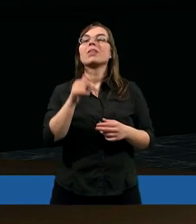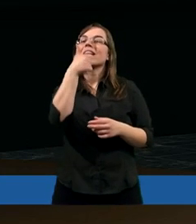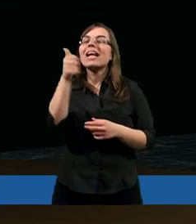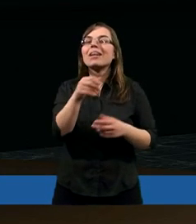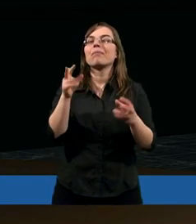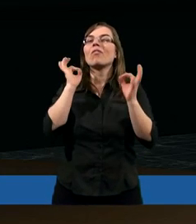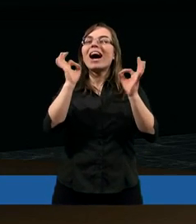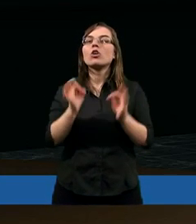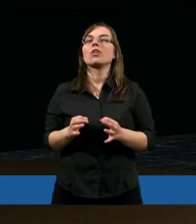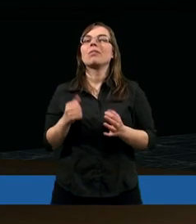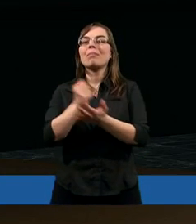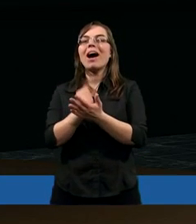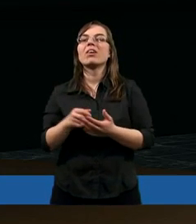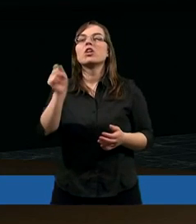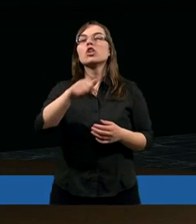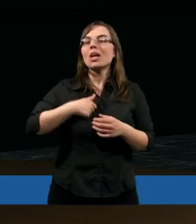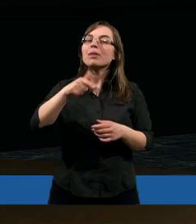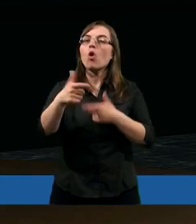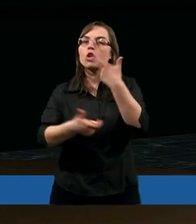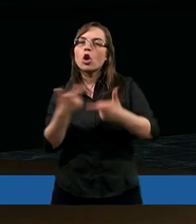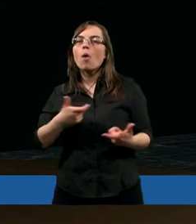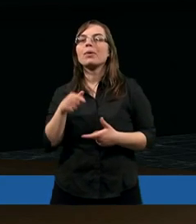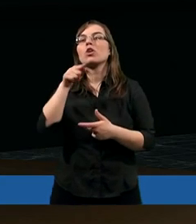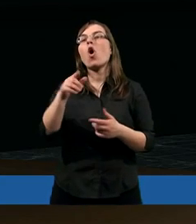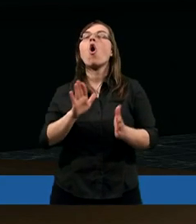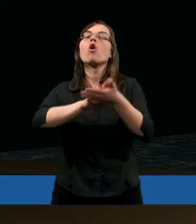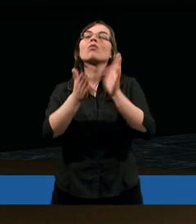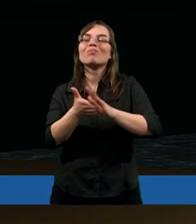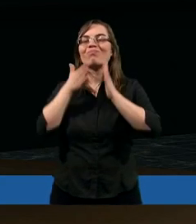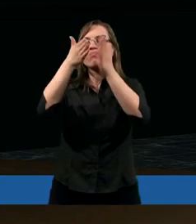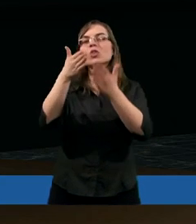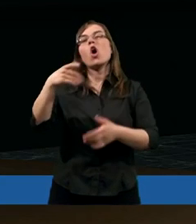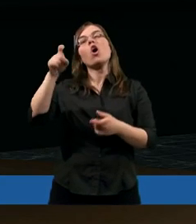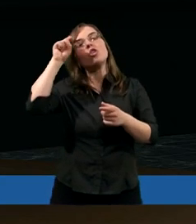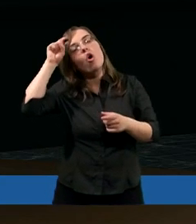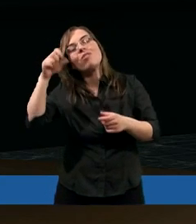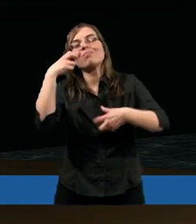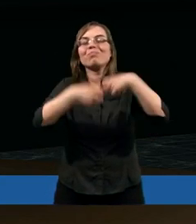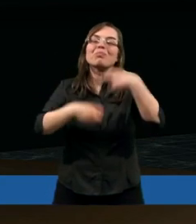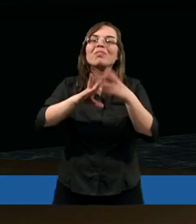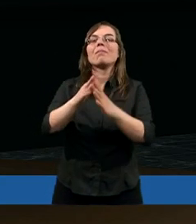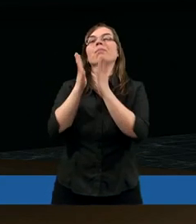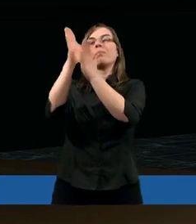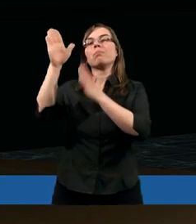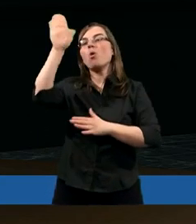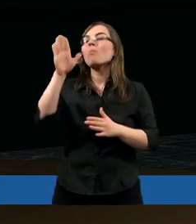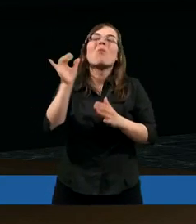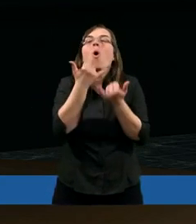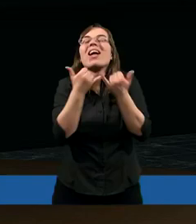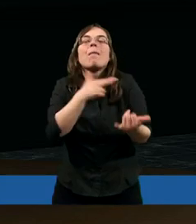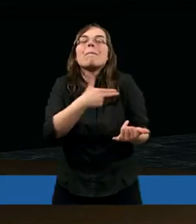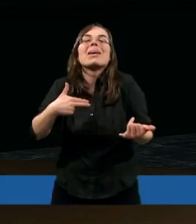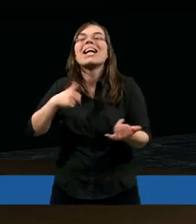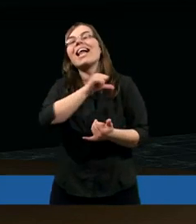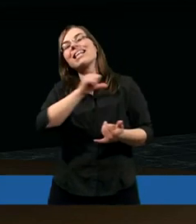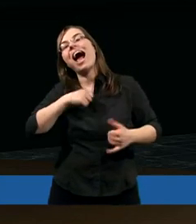sposób, żeby coś robić, to złożyć na Niego troskę, bo inaczej nie damy rady.